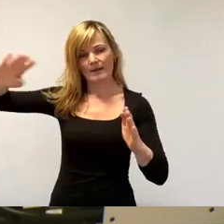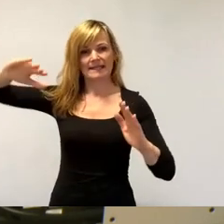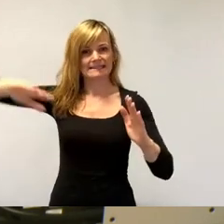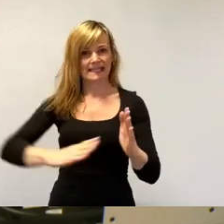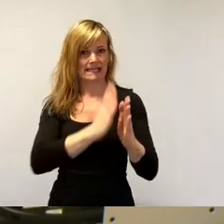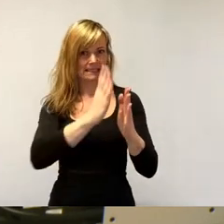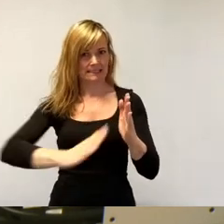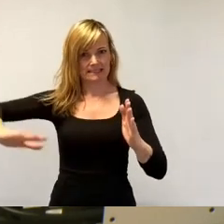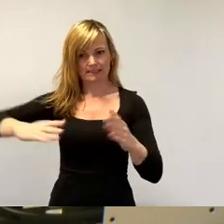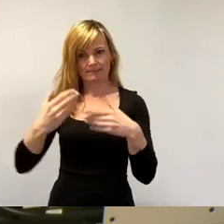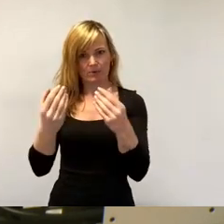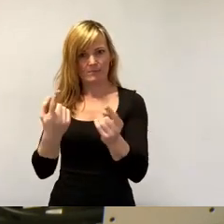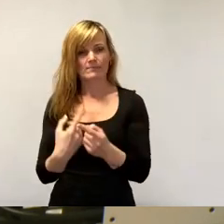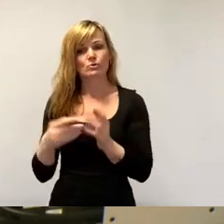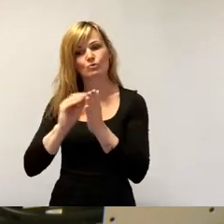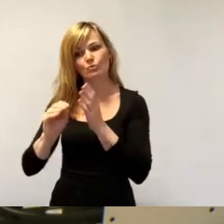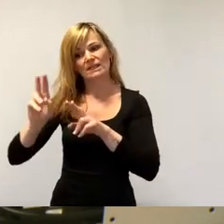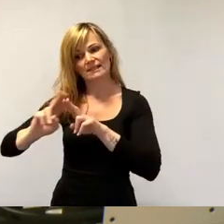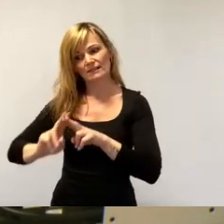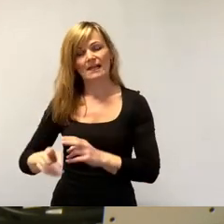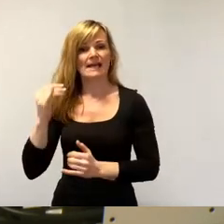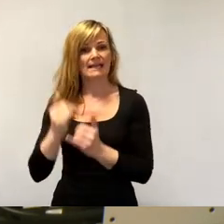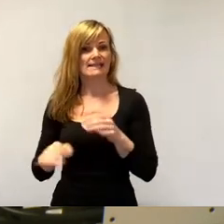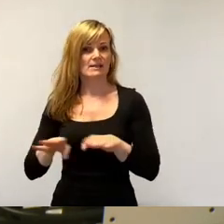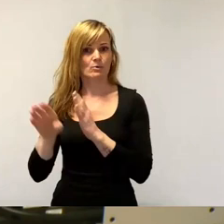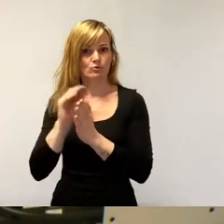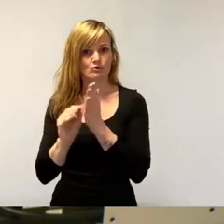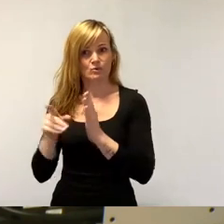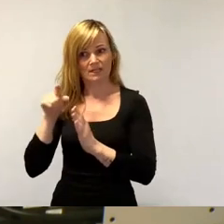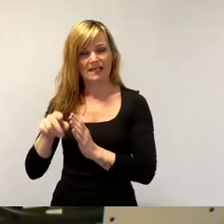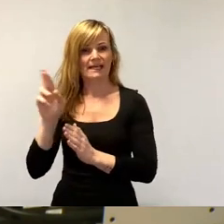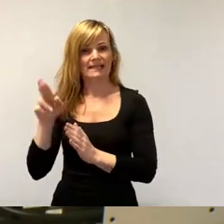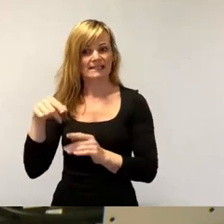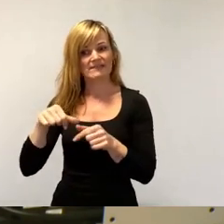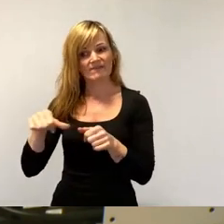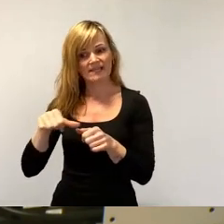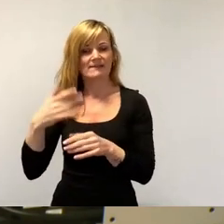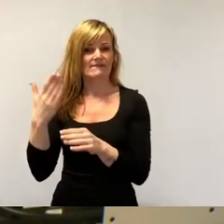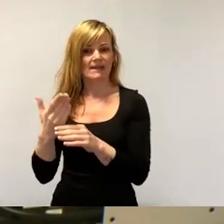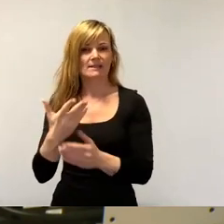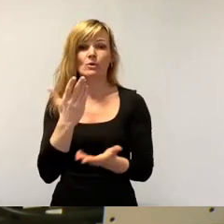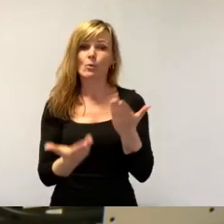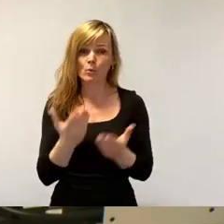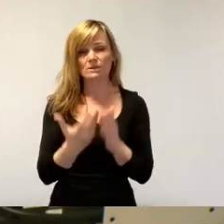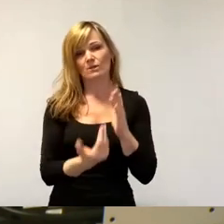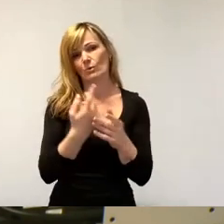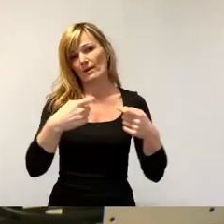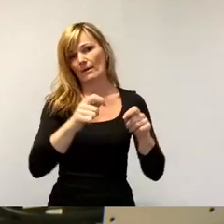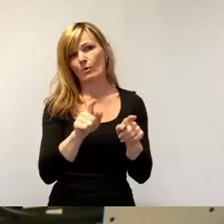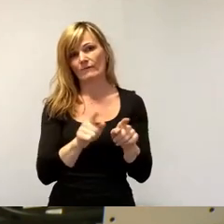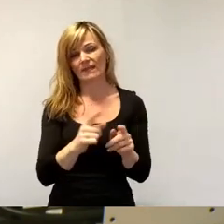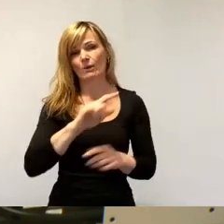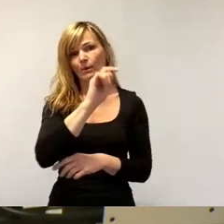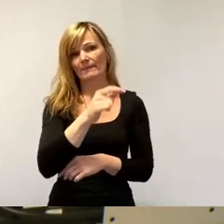Die letzte Schule, die Grundschule in Renitz, ist fast fertig. Oder sie wurden neu gebaut wie das Gymnasium Klotsche. Gerade